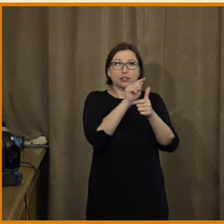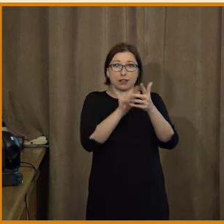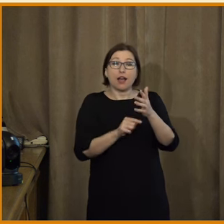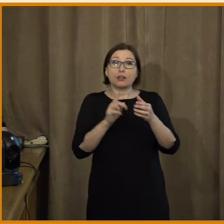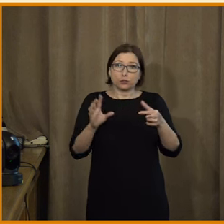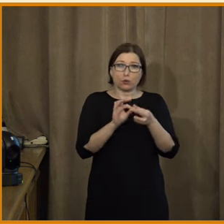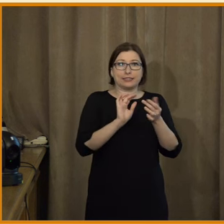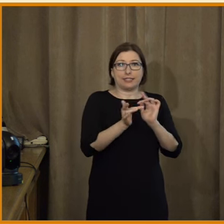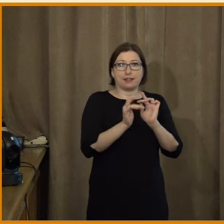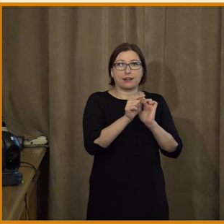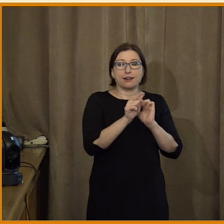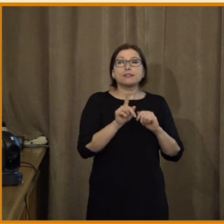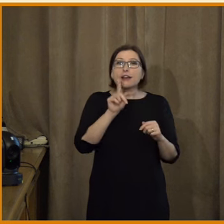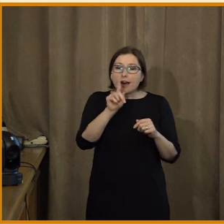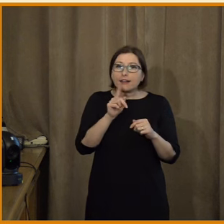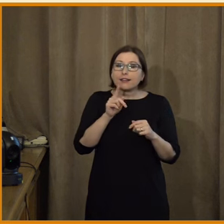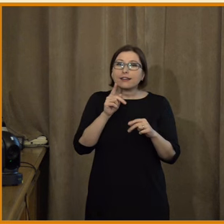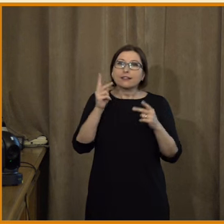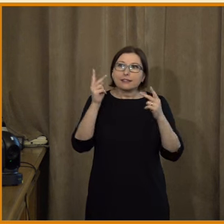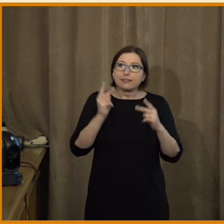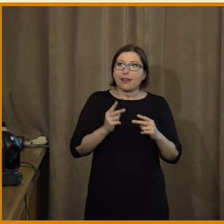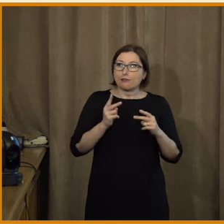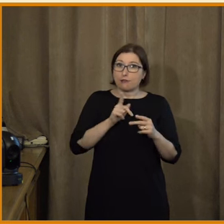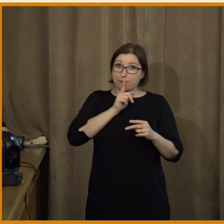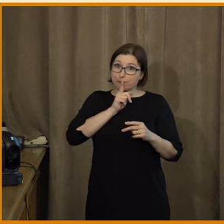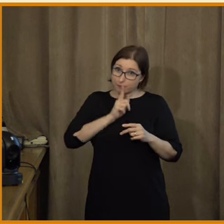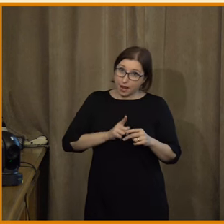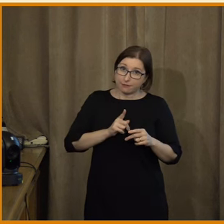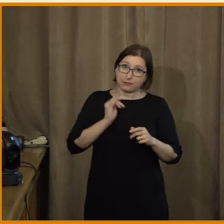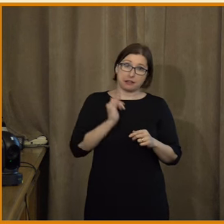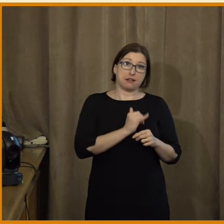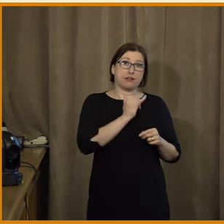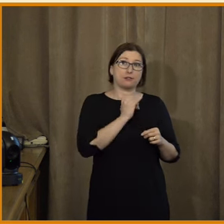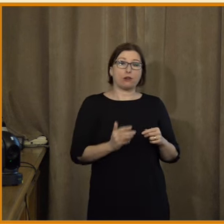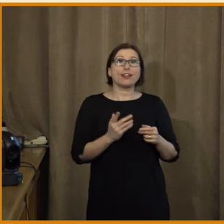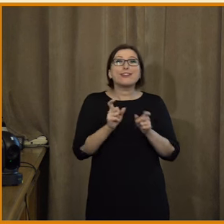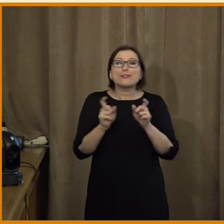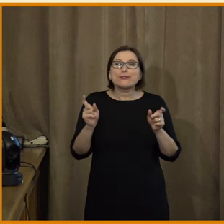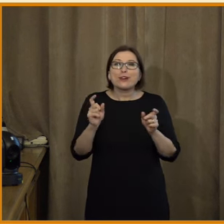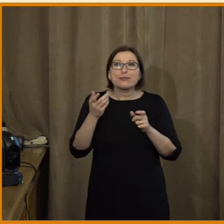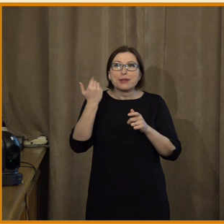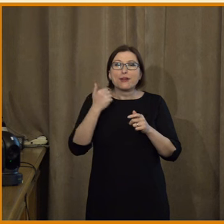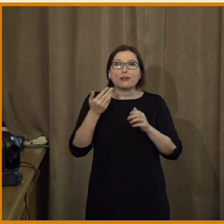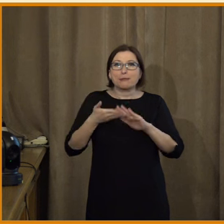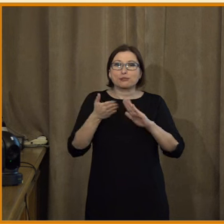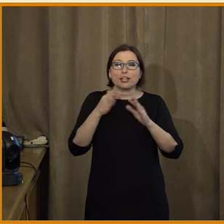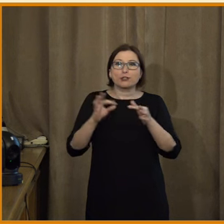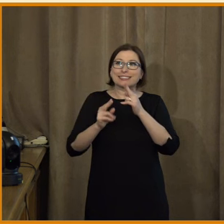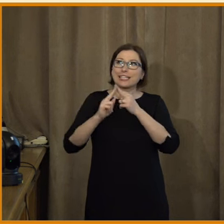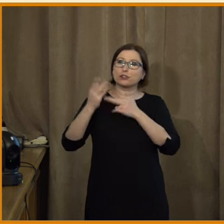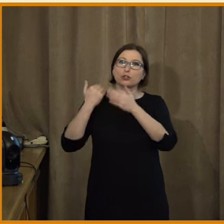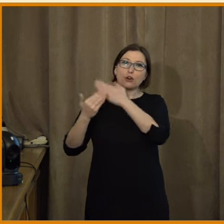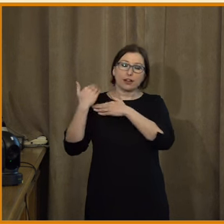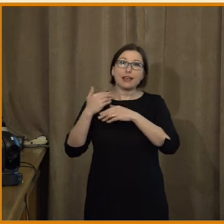jistém míry je pravda. Nicméně já to považuji za reduktivní právě, mimo jiné, protože třeba když uplatníme tu historickou